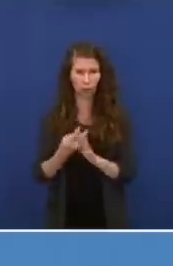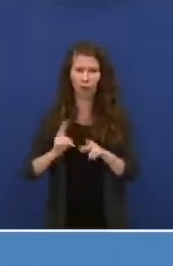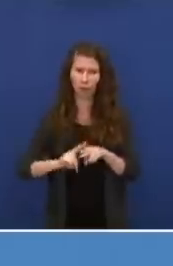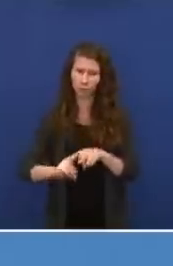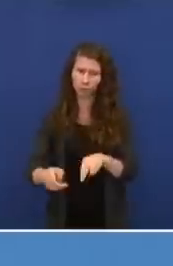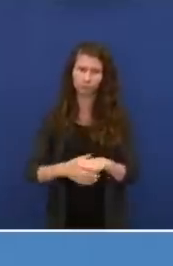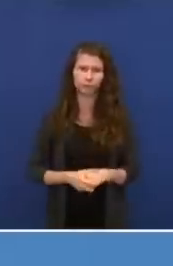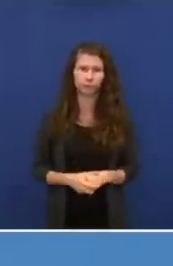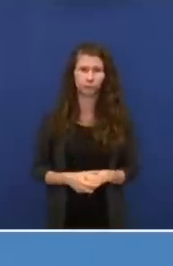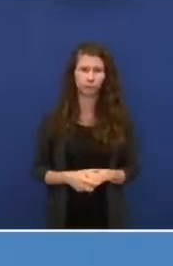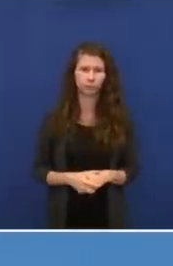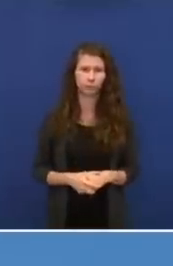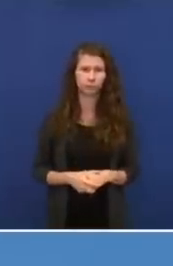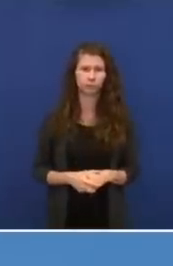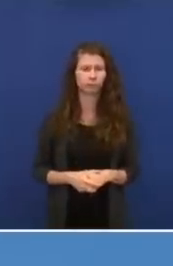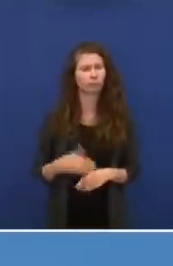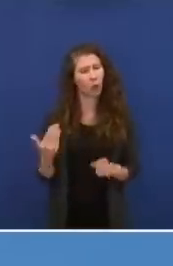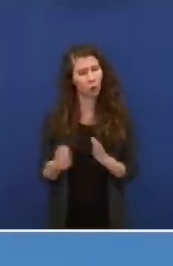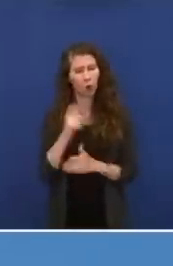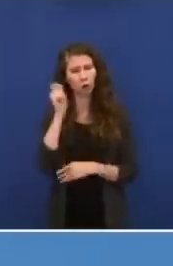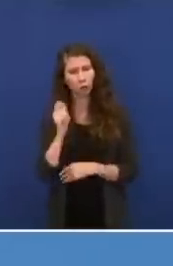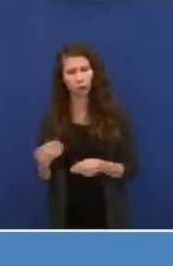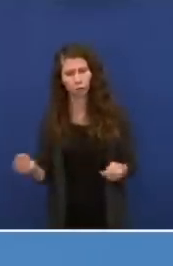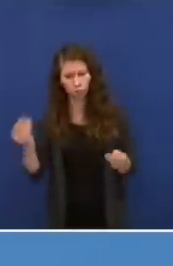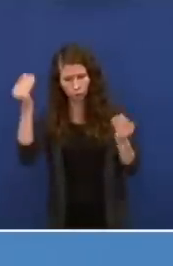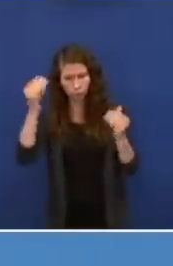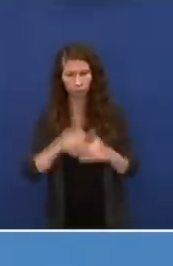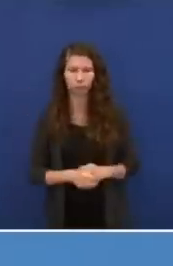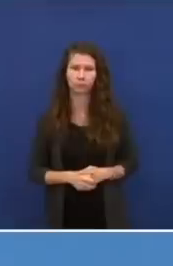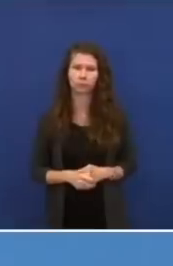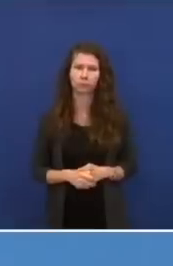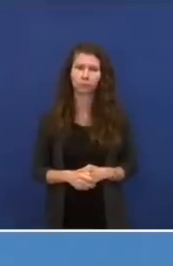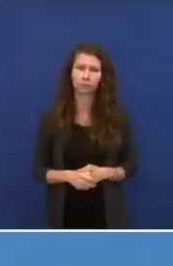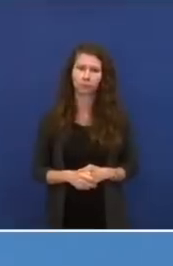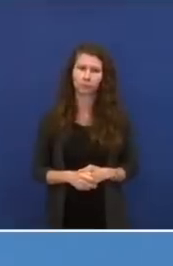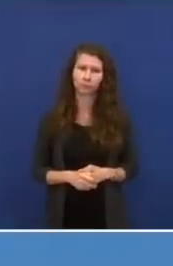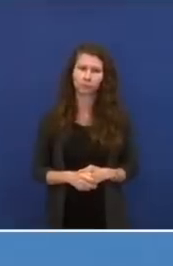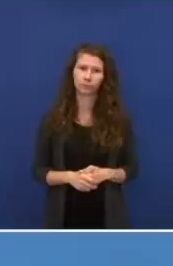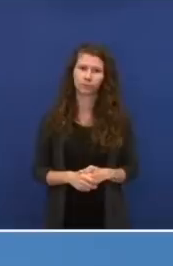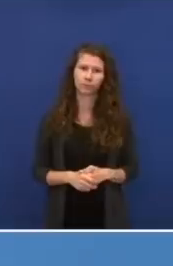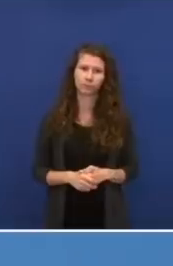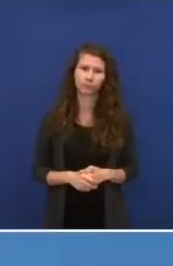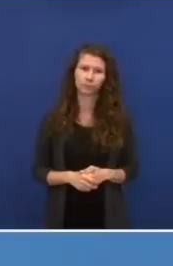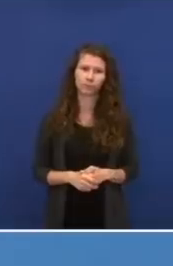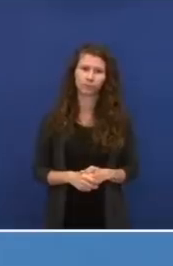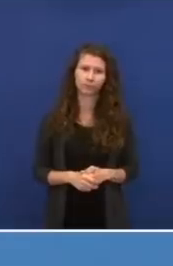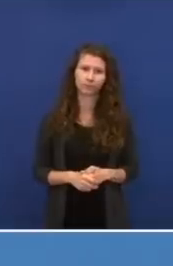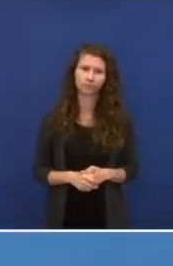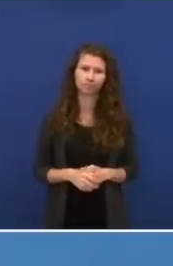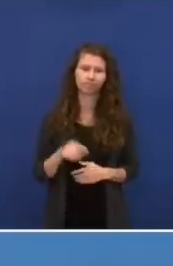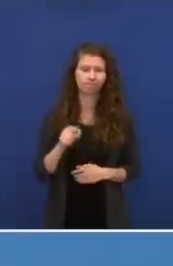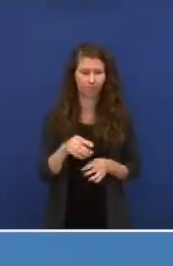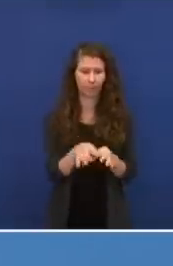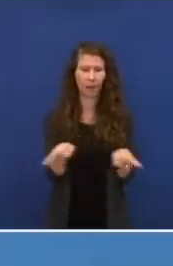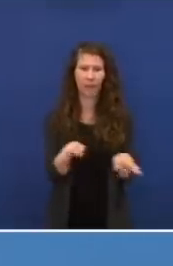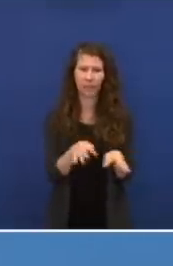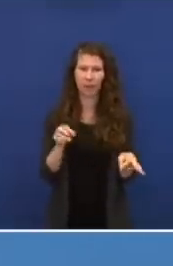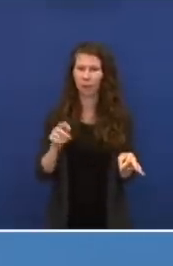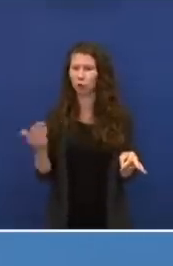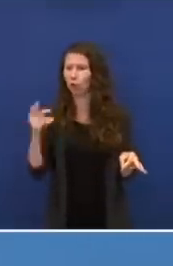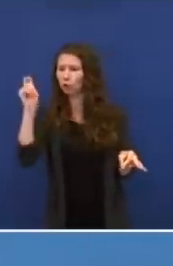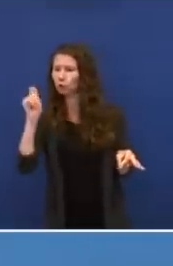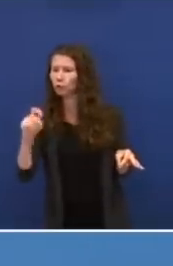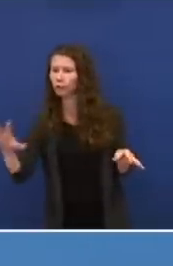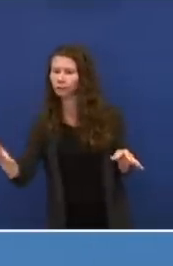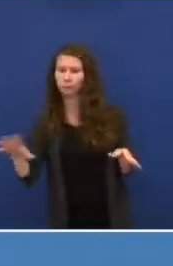werden. Und es kommen auch immer wieder neue Studien hinzu, die nochmal mit in die Maßnahmen einfließen.